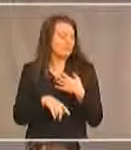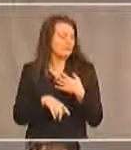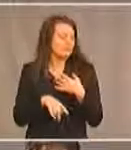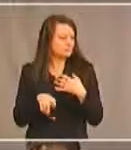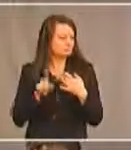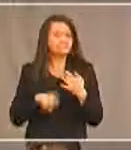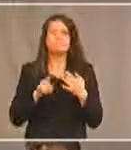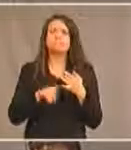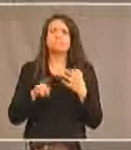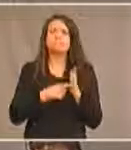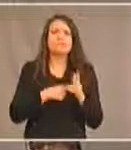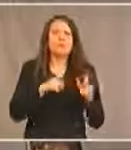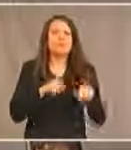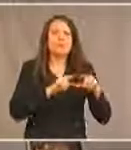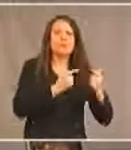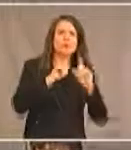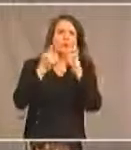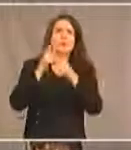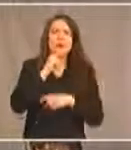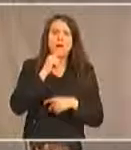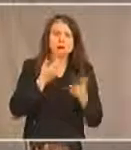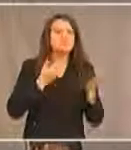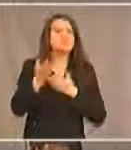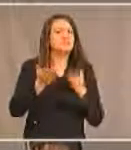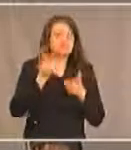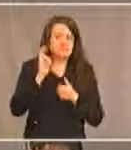dans certains groupes d'âge, les services de transport,